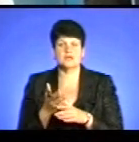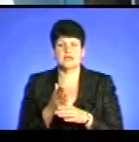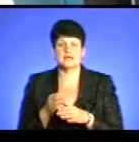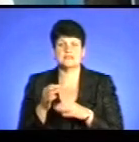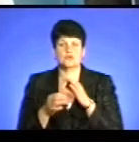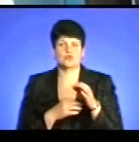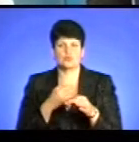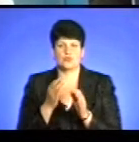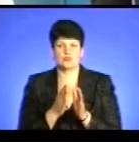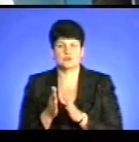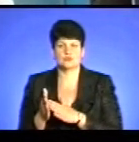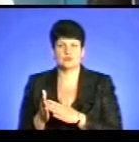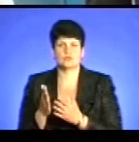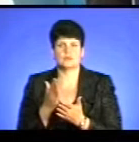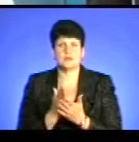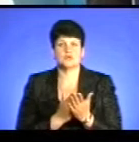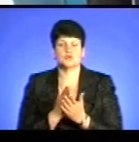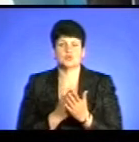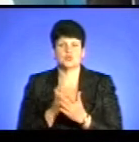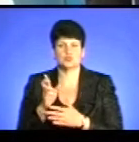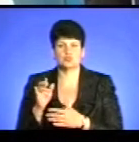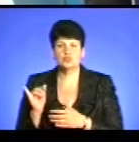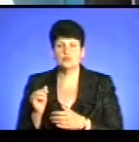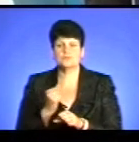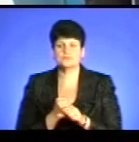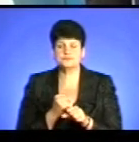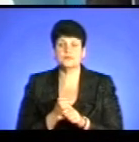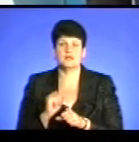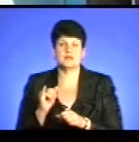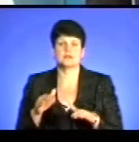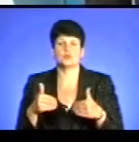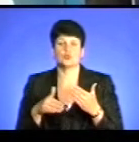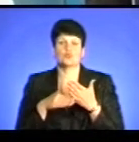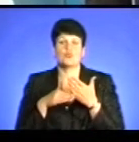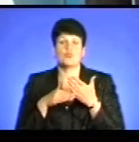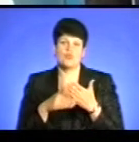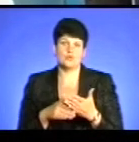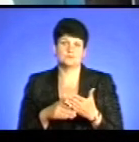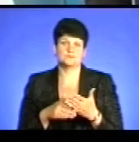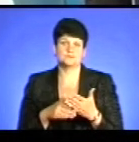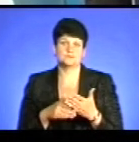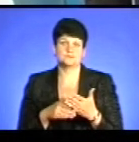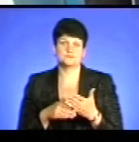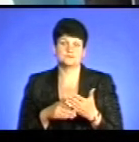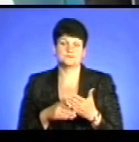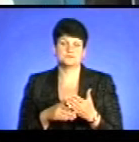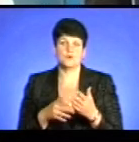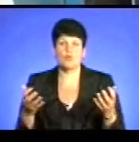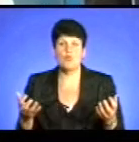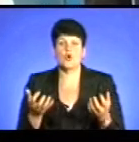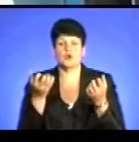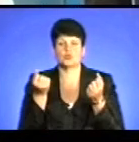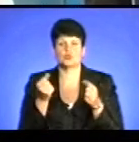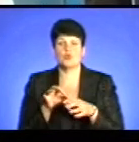цілодобовому режимі несе службу. І, як правило, вони надають допомогу в порятунку,